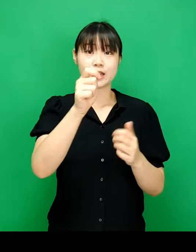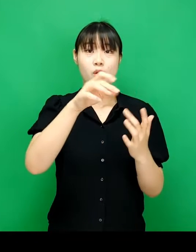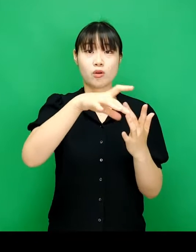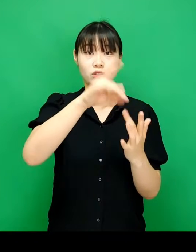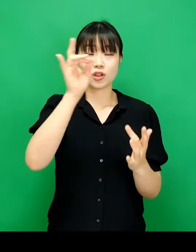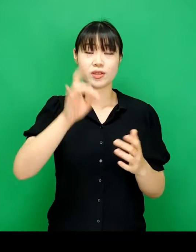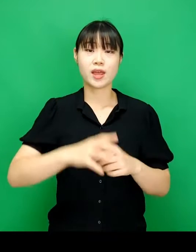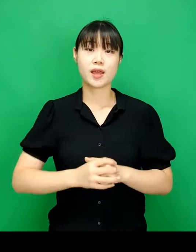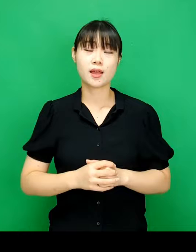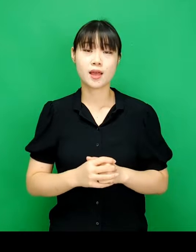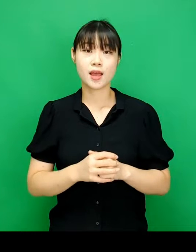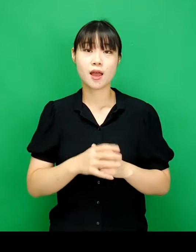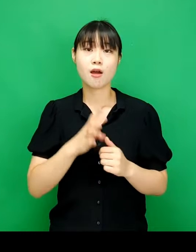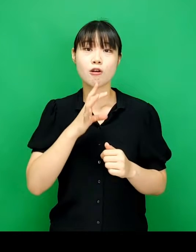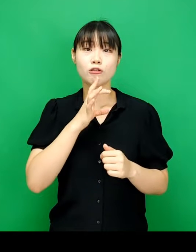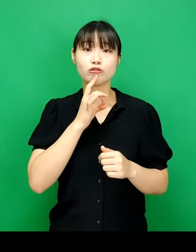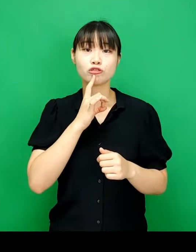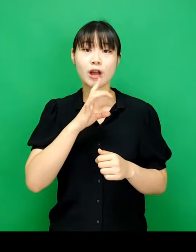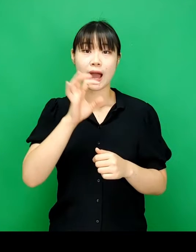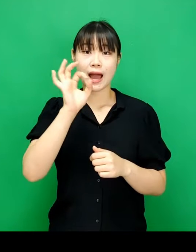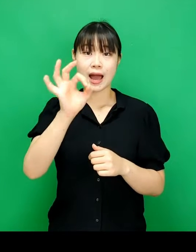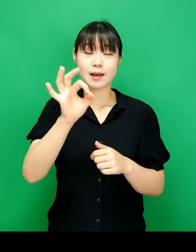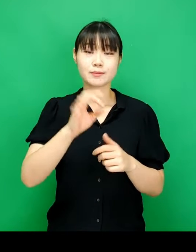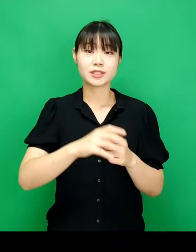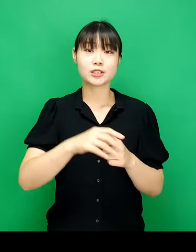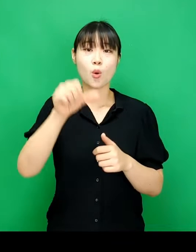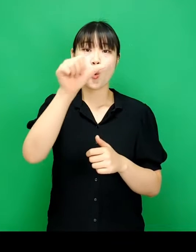쉬프트 키를 이용해 데이터를 선택합니다